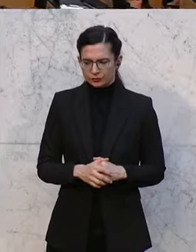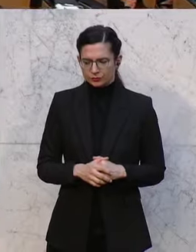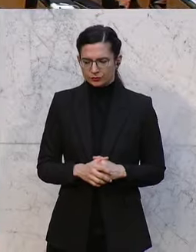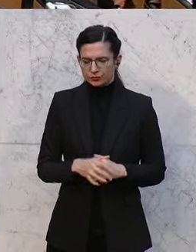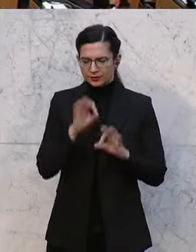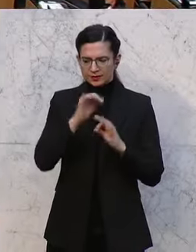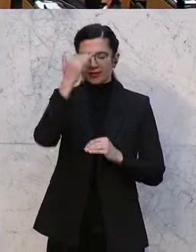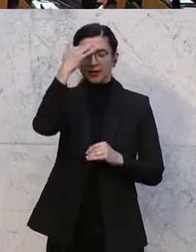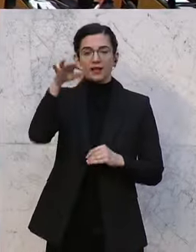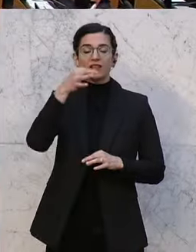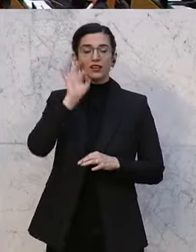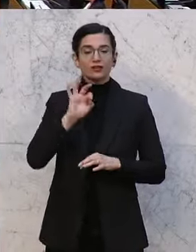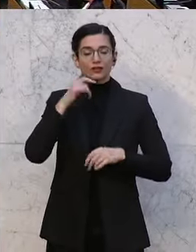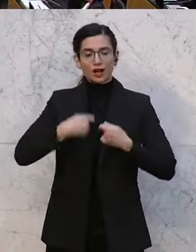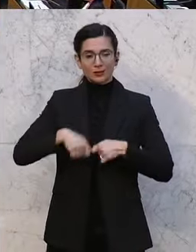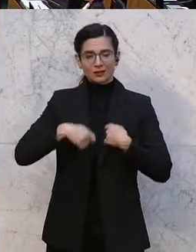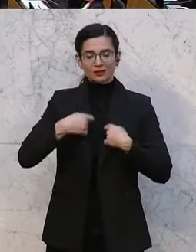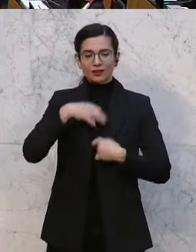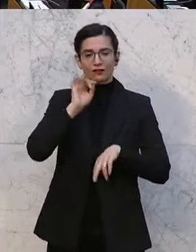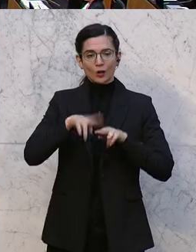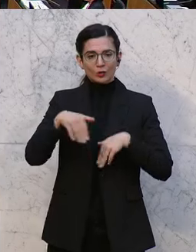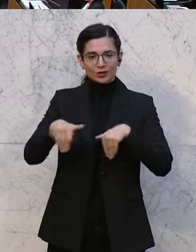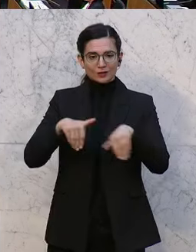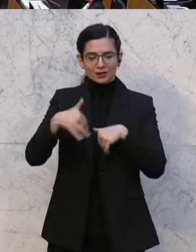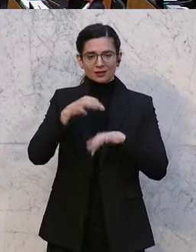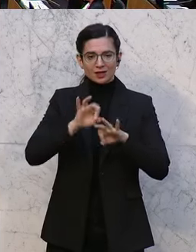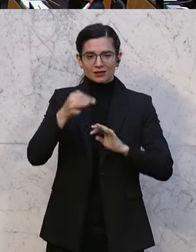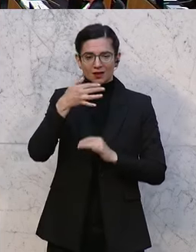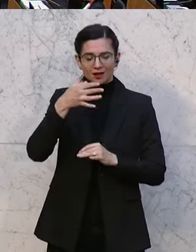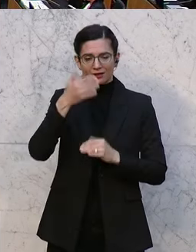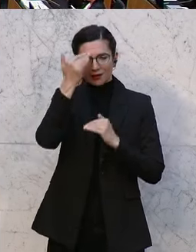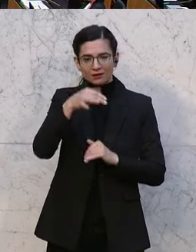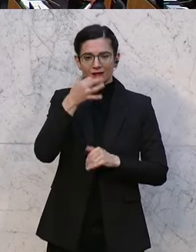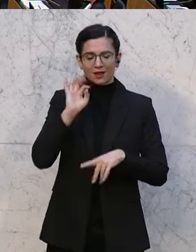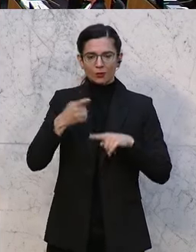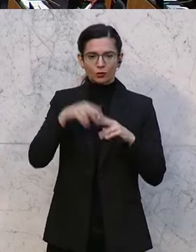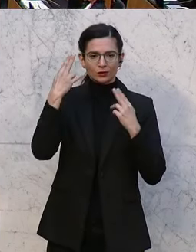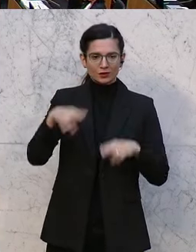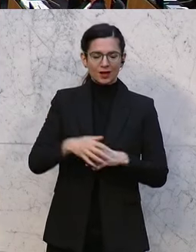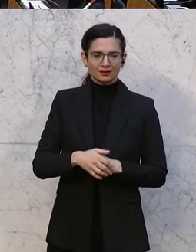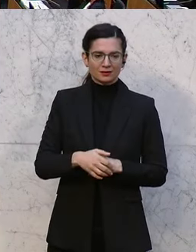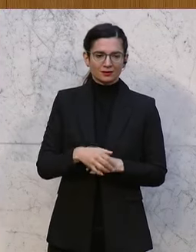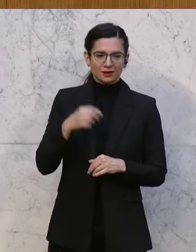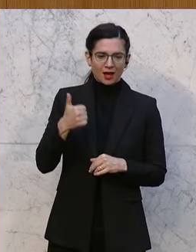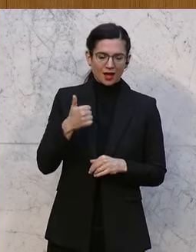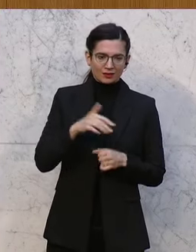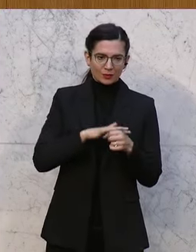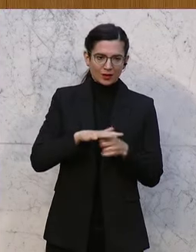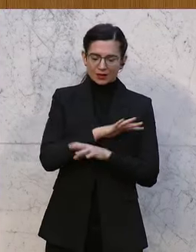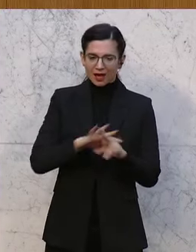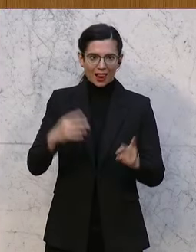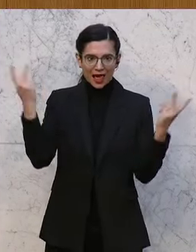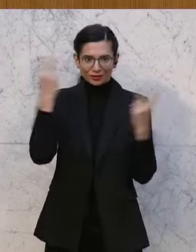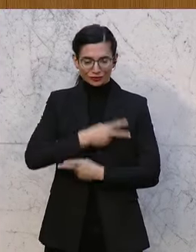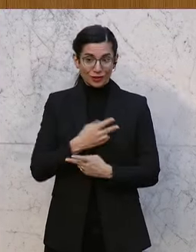Sehr geehrte Frau Präsident, sehr geehrte Frau Bundesminister, sehr geehrte Damen und Herren, ja ausnahmsweise eine Materie, wo glaube ich alle einig